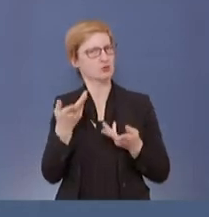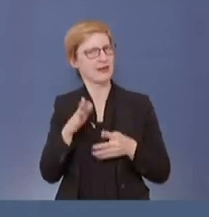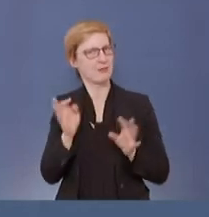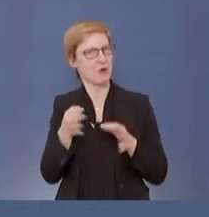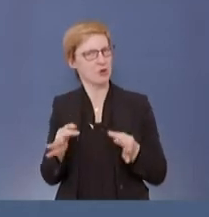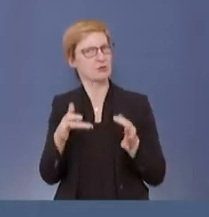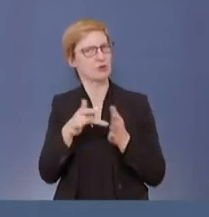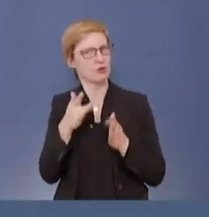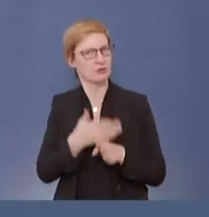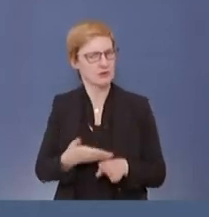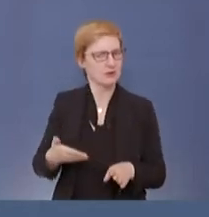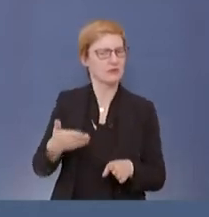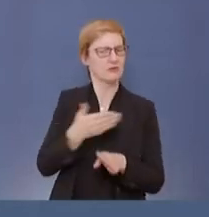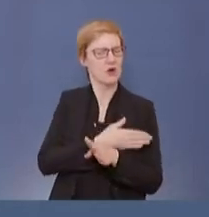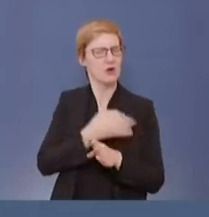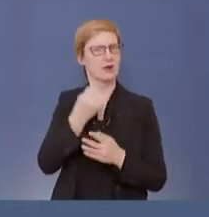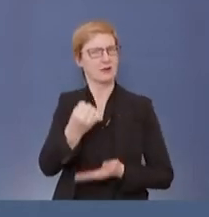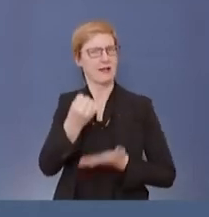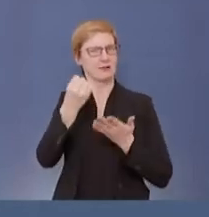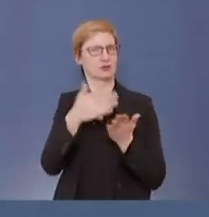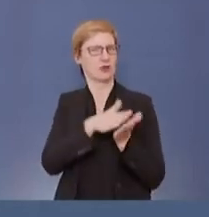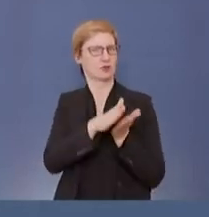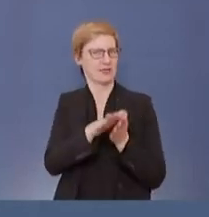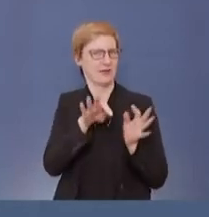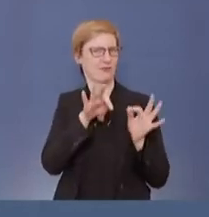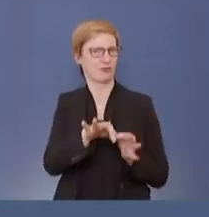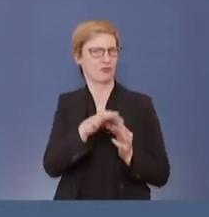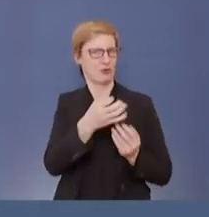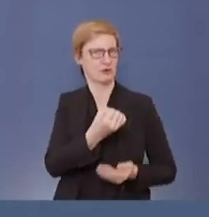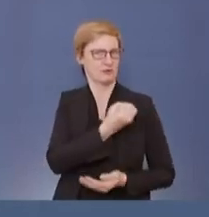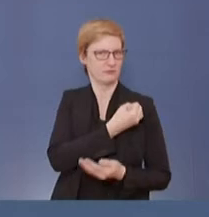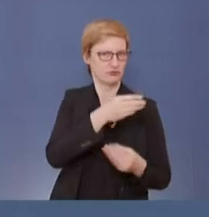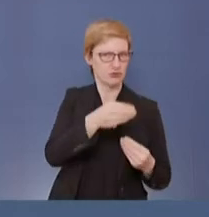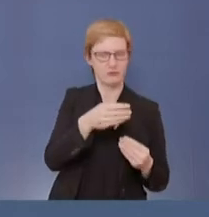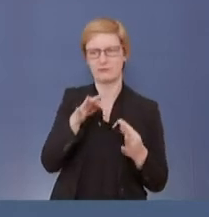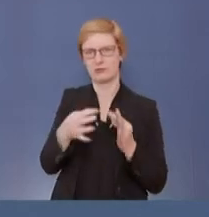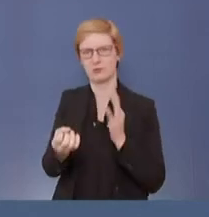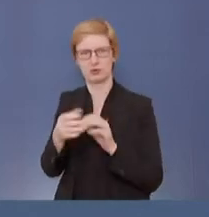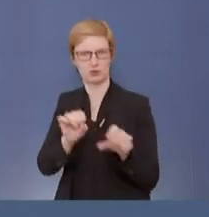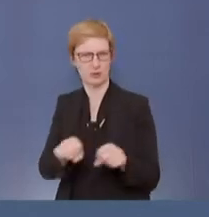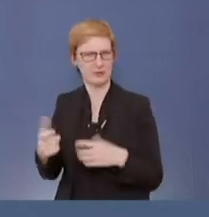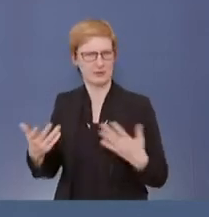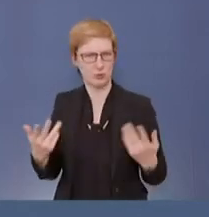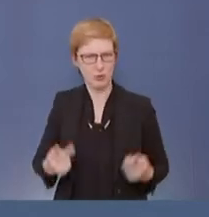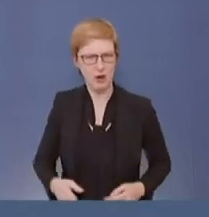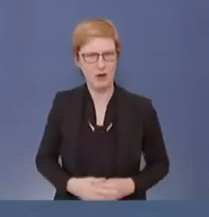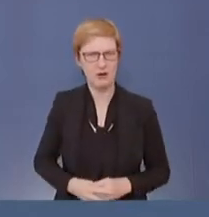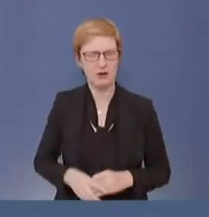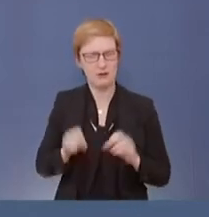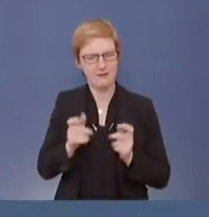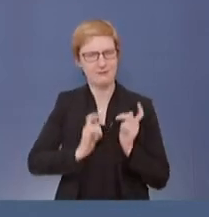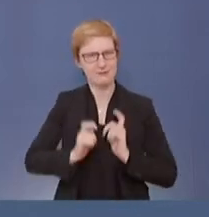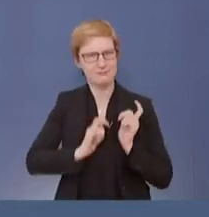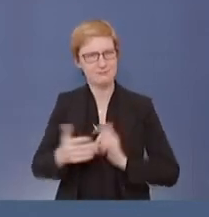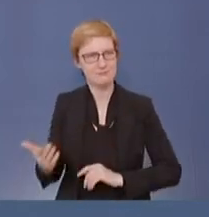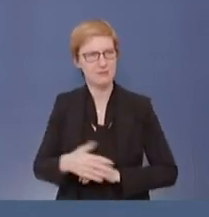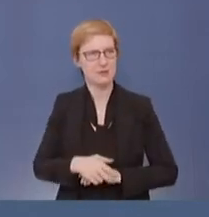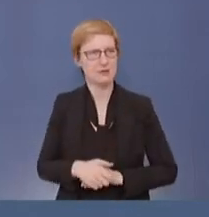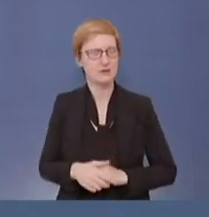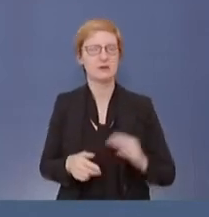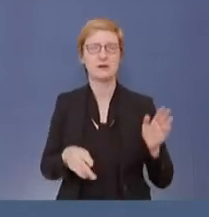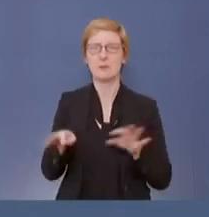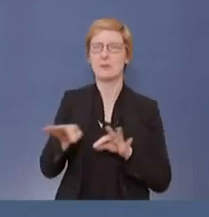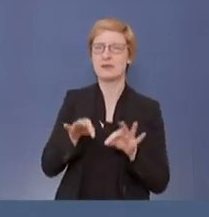Ich glaube, die Frage haben wir vorhin schon klar beantwortet. Also es hätte, auch der Minister hat das gesagt, man hätte eventuell